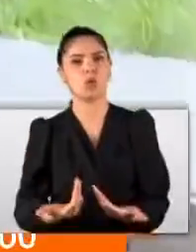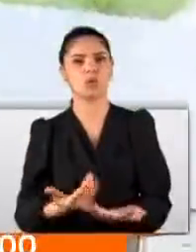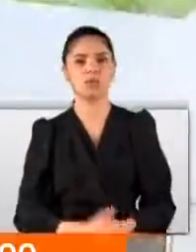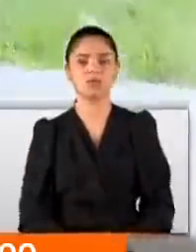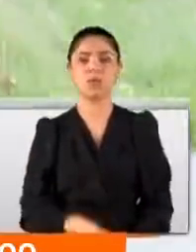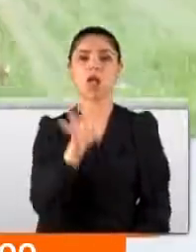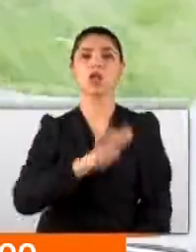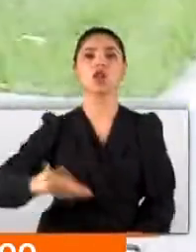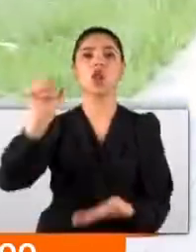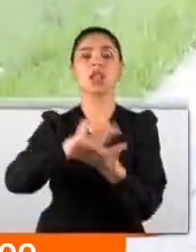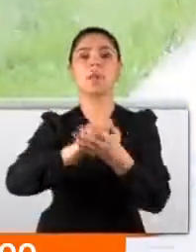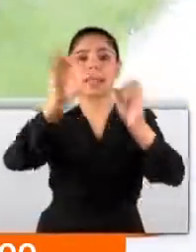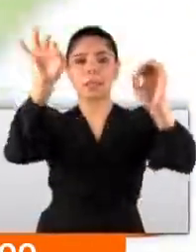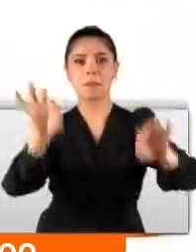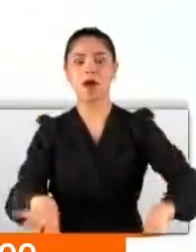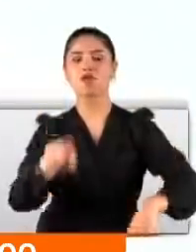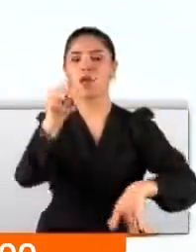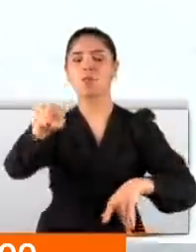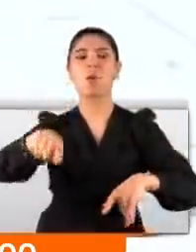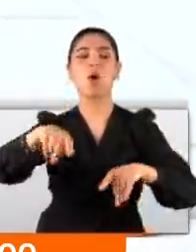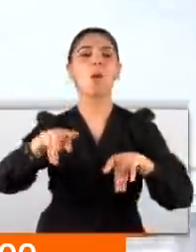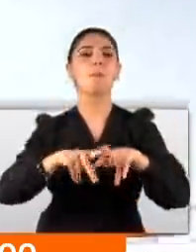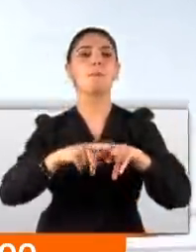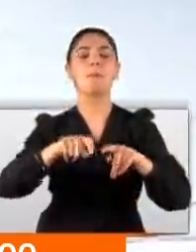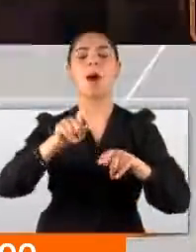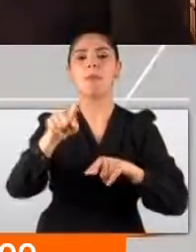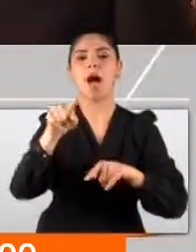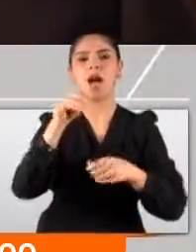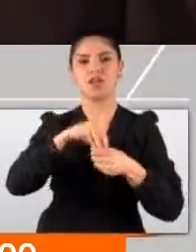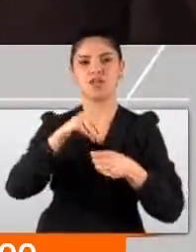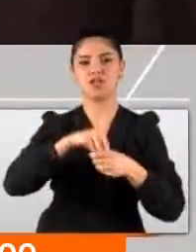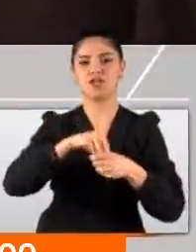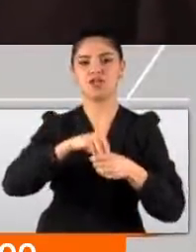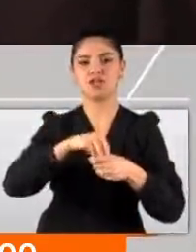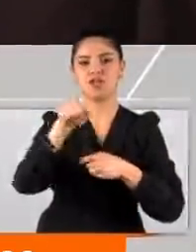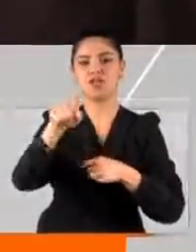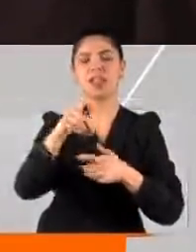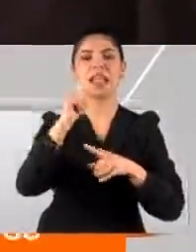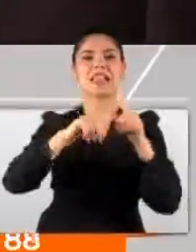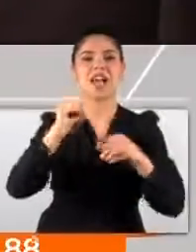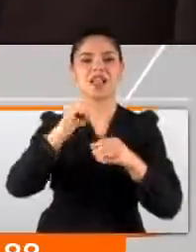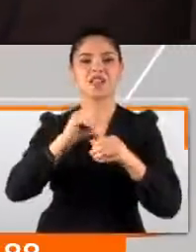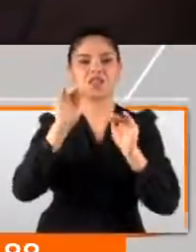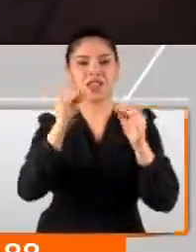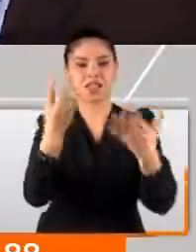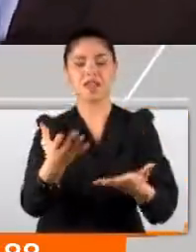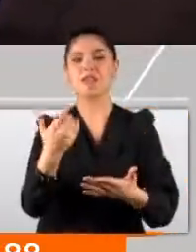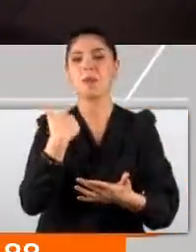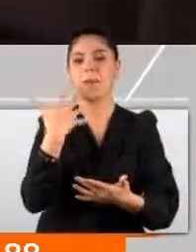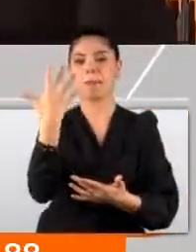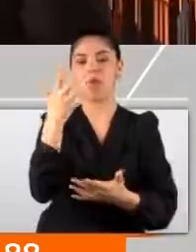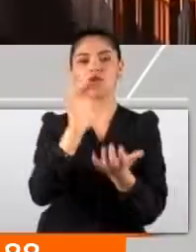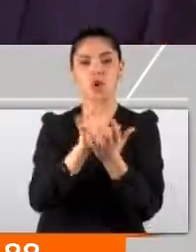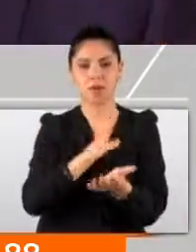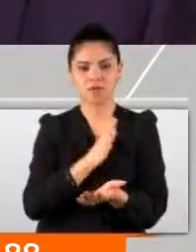Sosyal medyada başlayan mama akımına siyasetten de destek var. Beş tane benim köfeğim var. İki tanesi kangal, iki